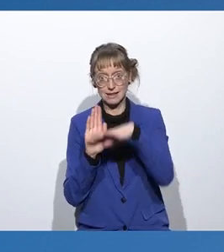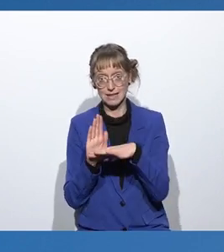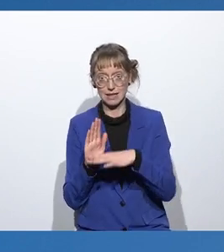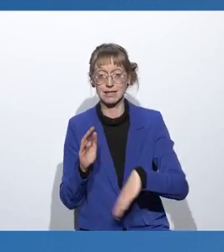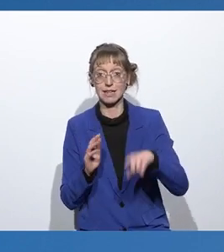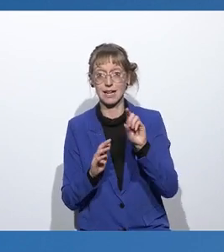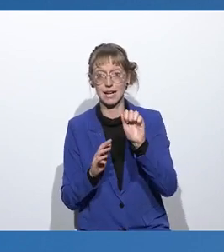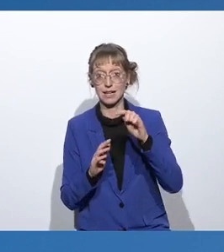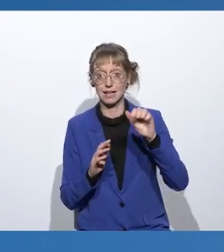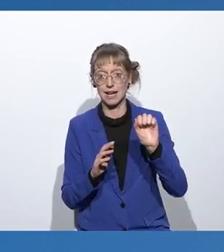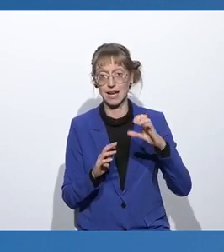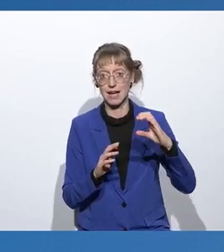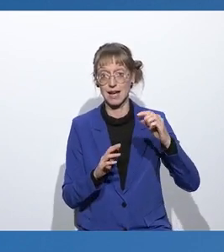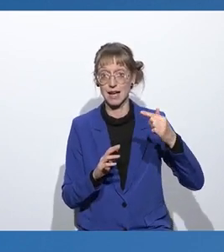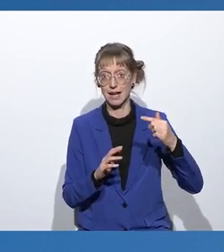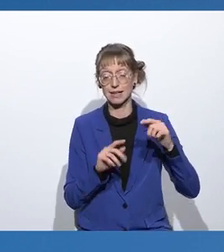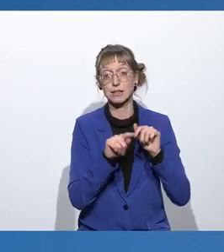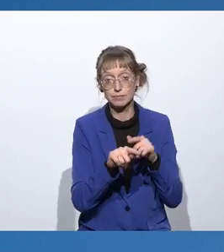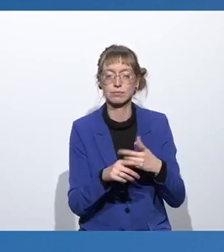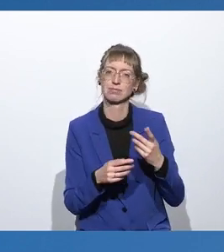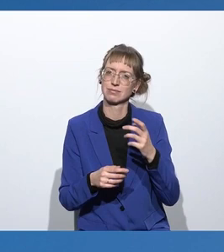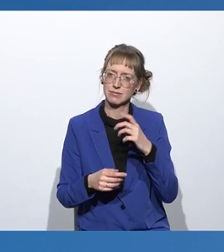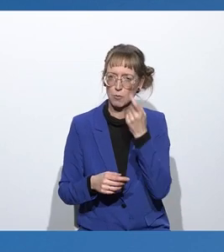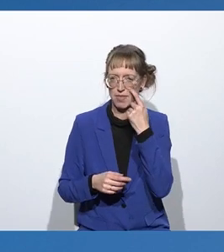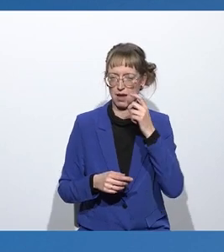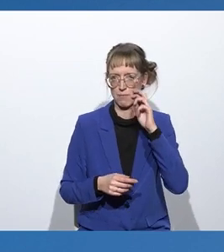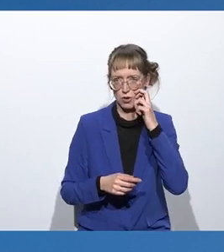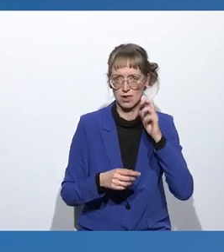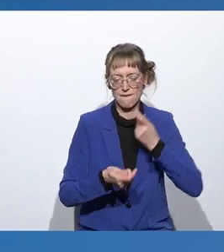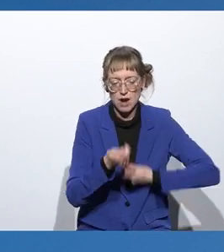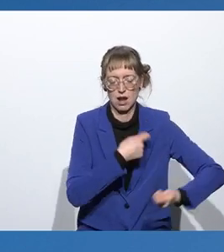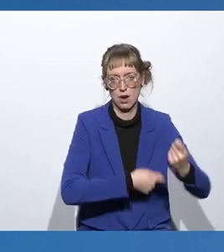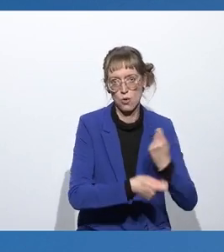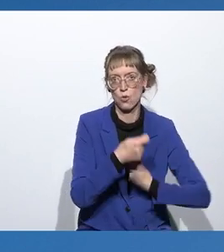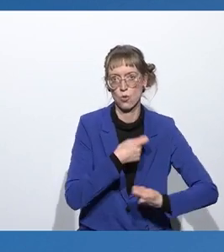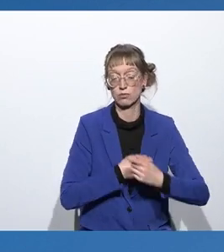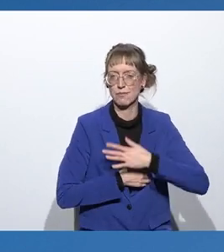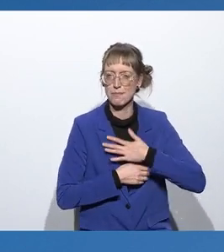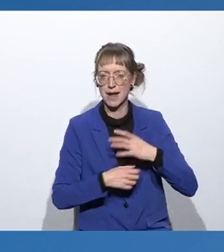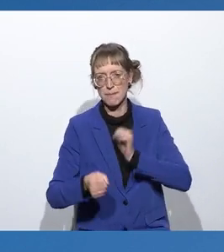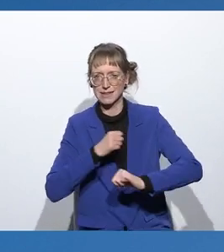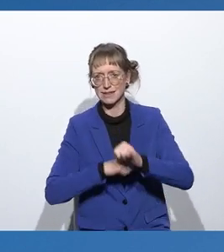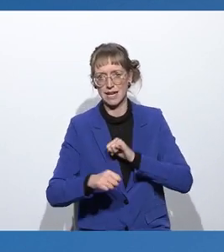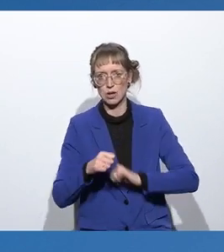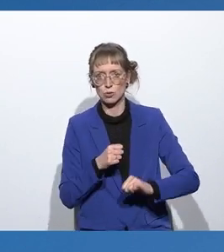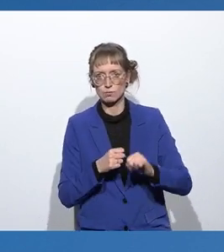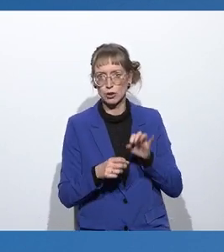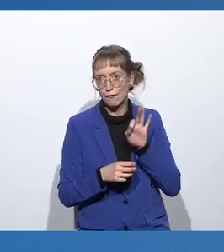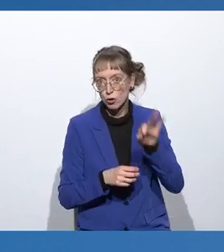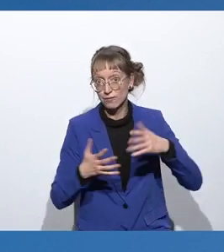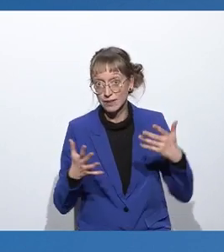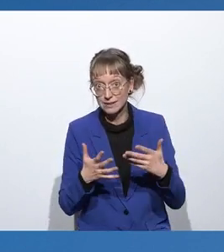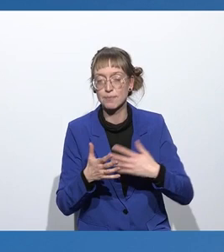Data Act, der derzeit in Brüssel verhandelt wird. Mein Ministerium setzt sich dabei dafür ein, dass